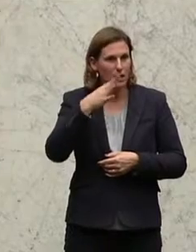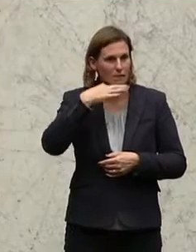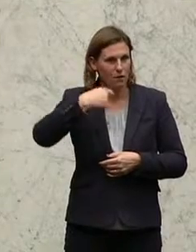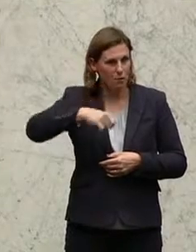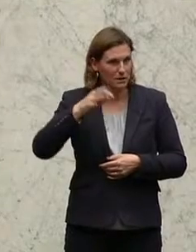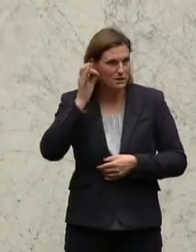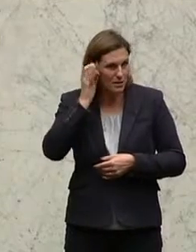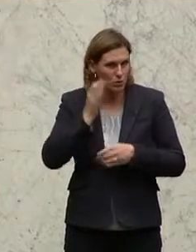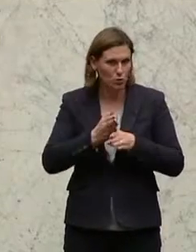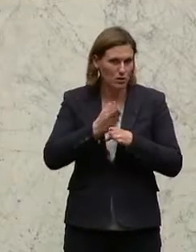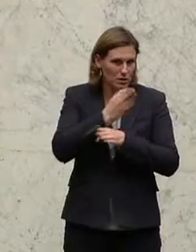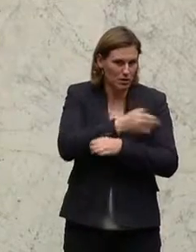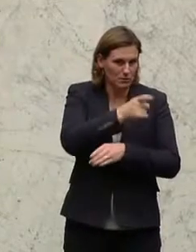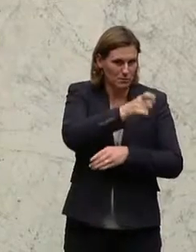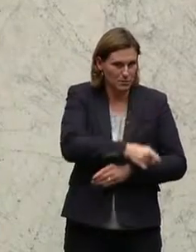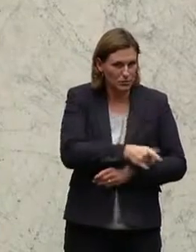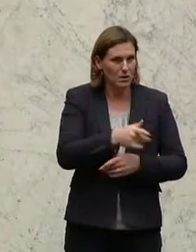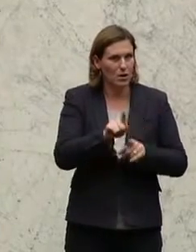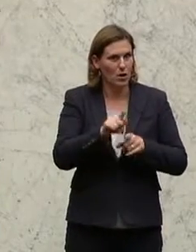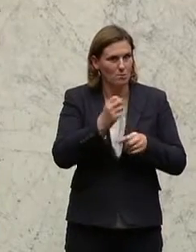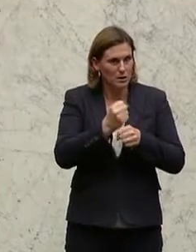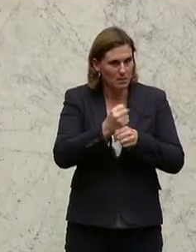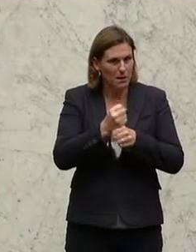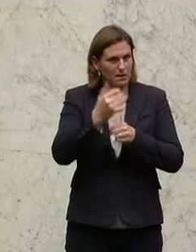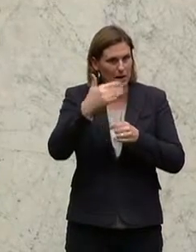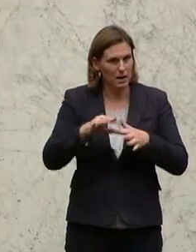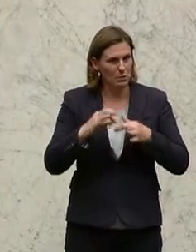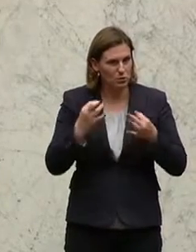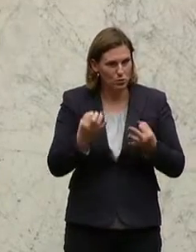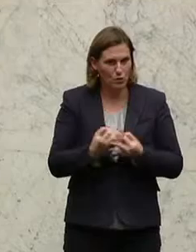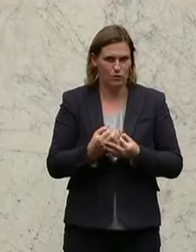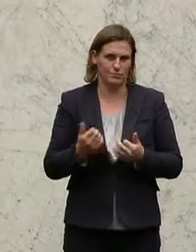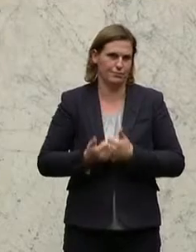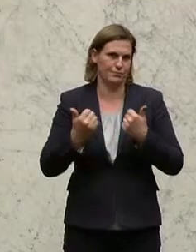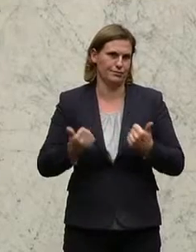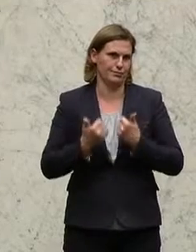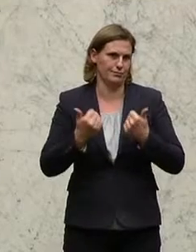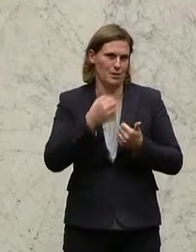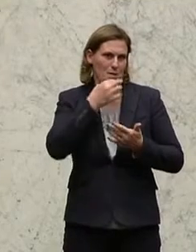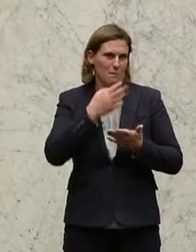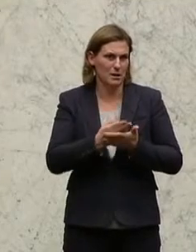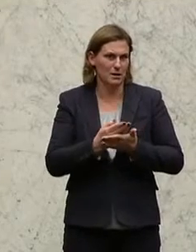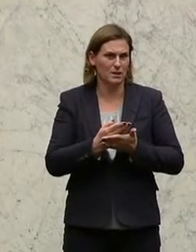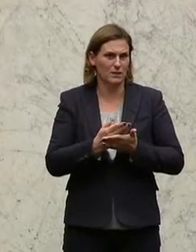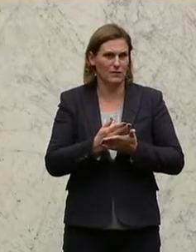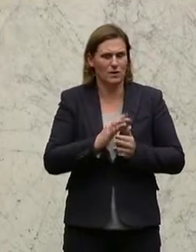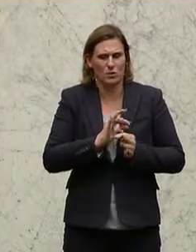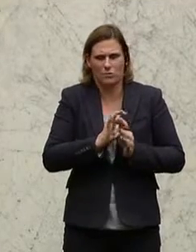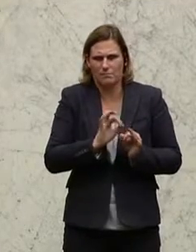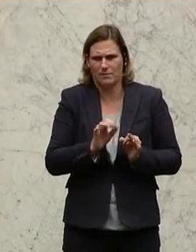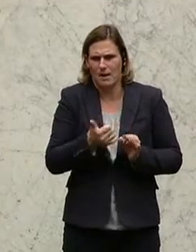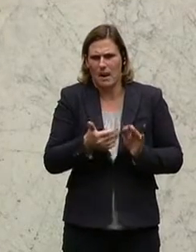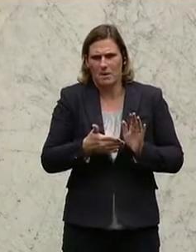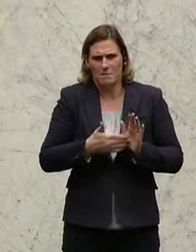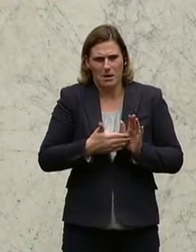beziehungsweise Ihrem Vorgänger und auch den Mitarbeiterinnen und Mitarbeitern des Rechnungshofs, der exemplarisch an einem Beispiel zeigt, wie